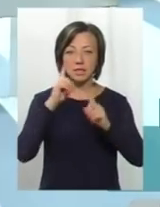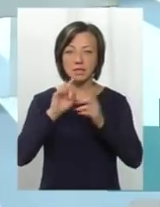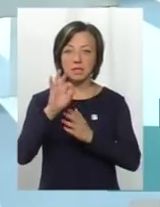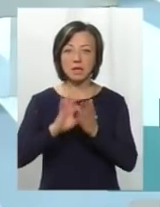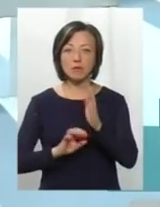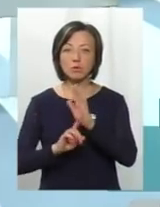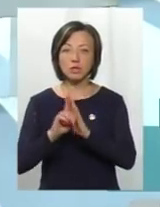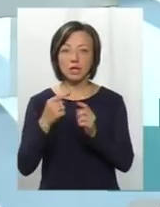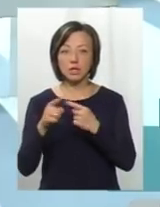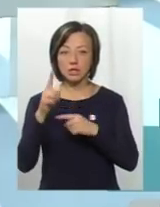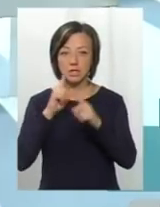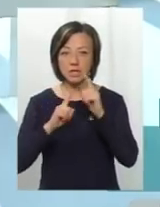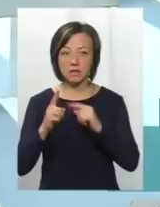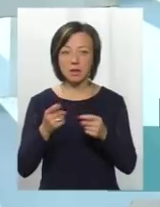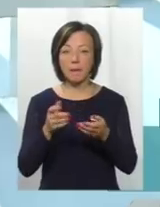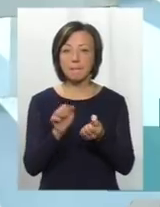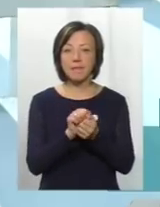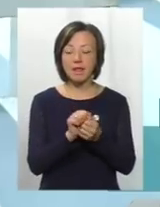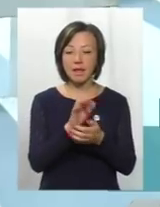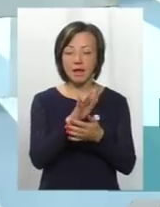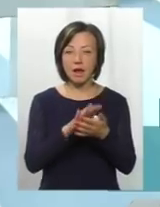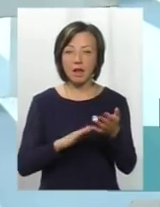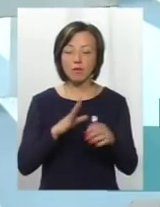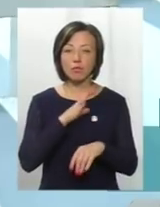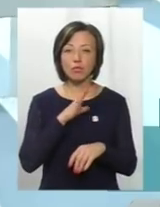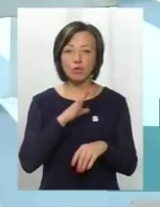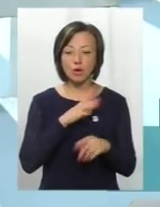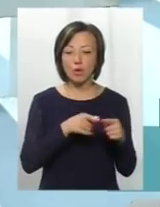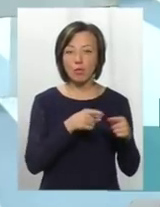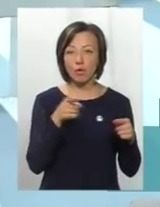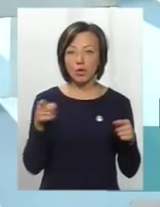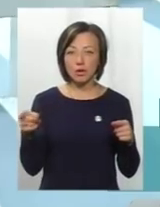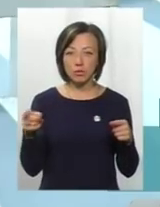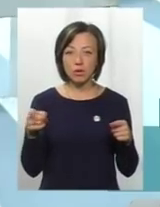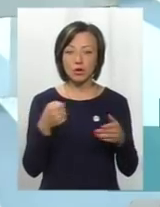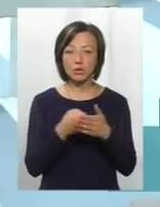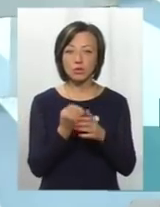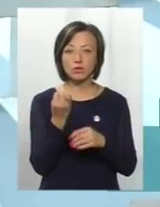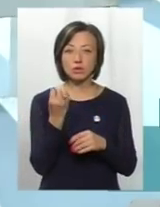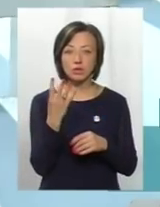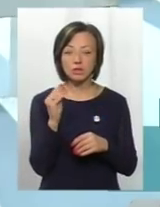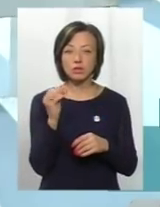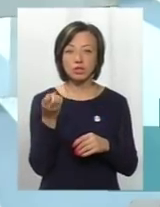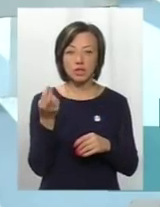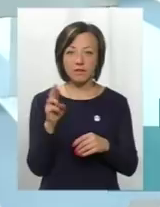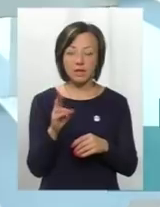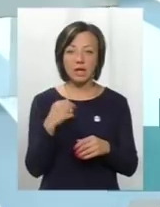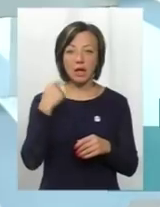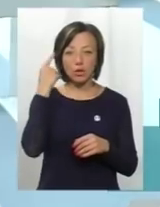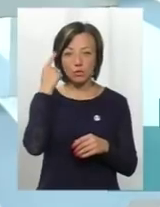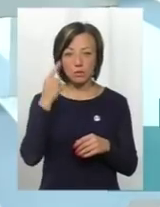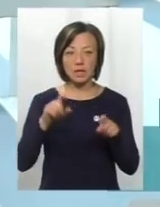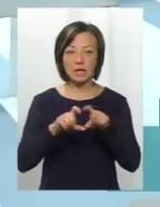починається інша сесія. Тобто матеріали були протягом цього часу до 14 червня. І я думаю,